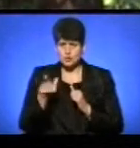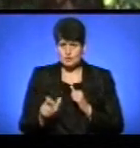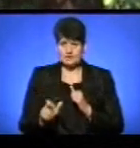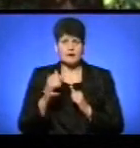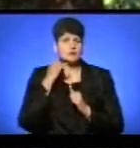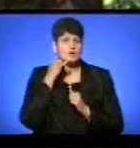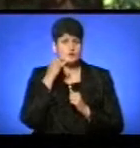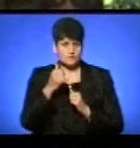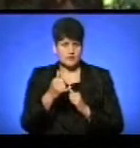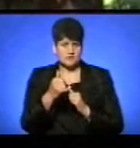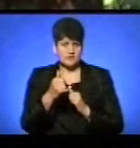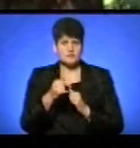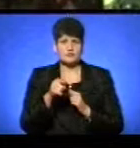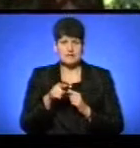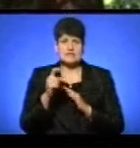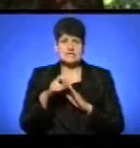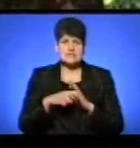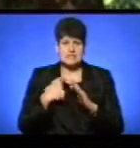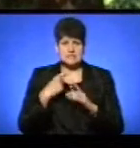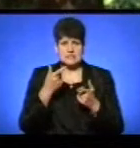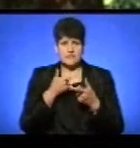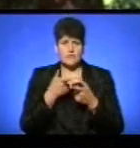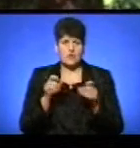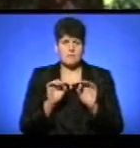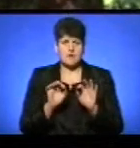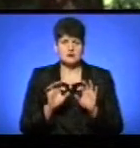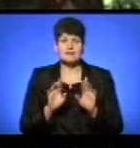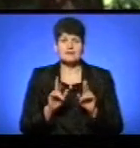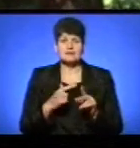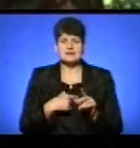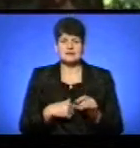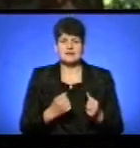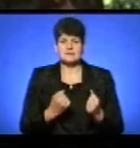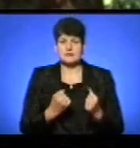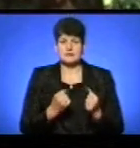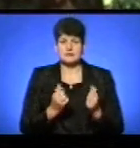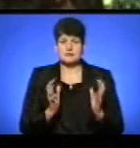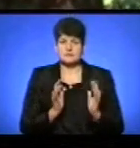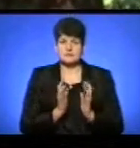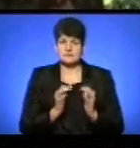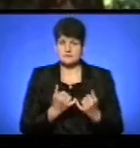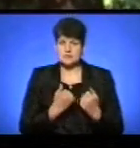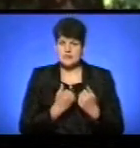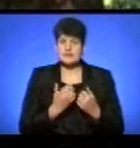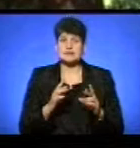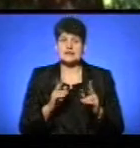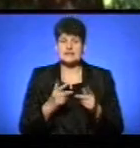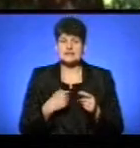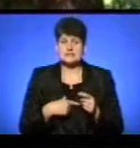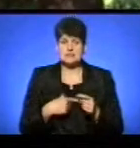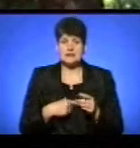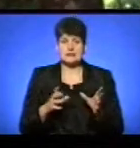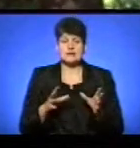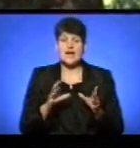зателефонувала на лінію, вона дізналася інформацією, як себе обезпечити, вона дізналася інформацією, як